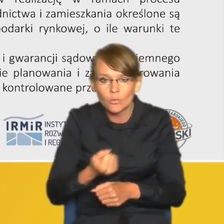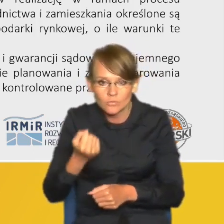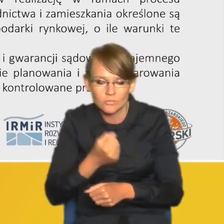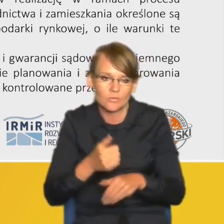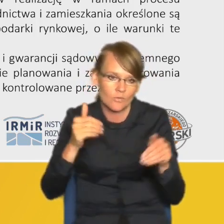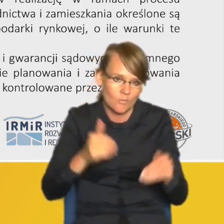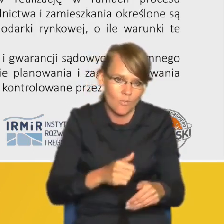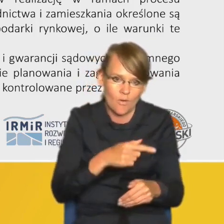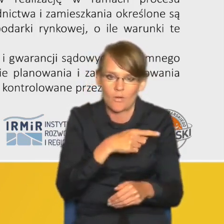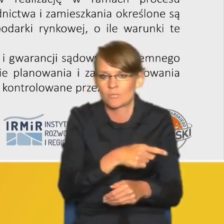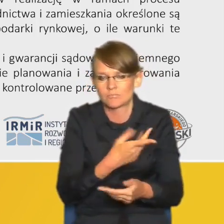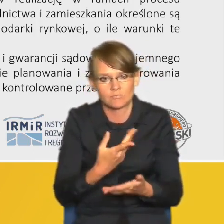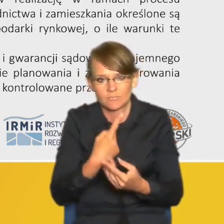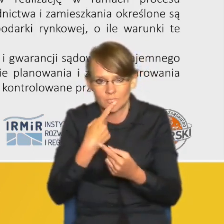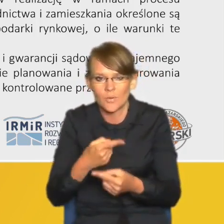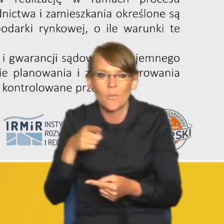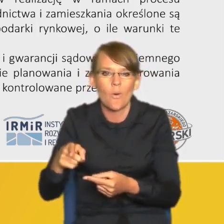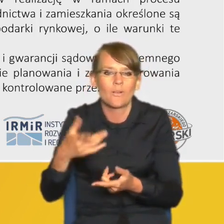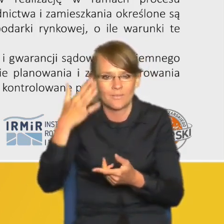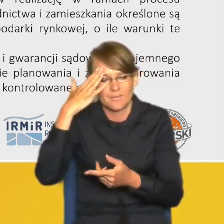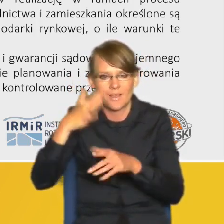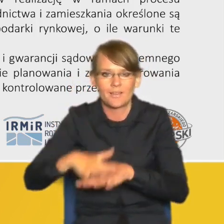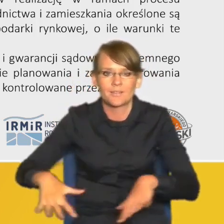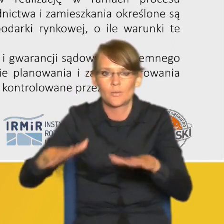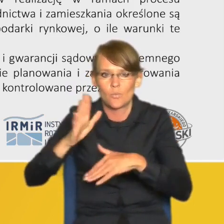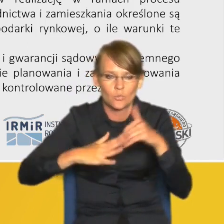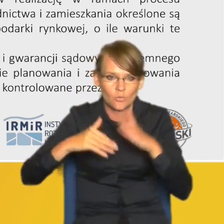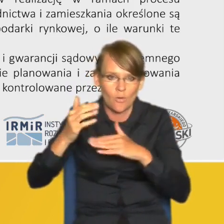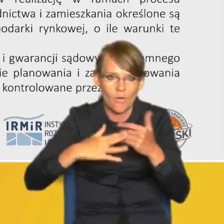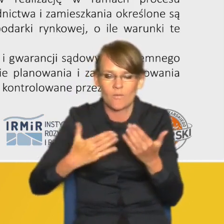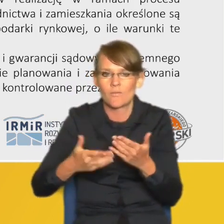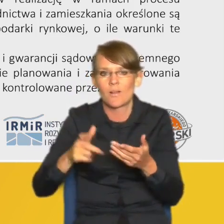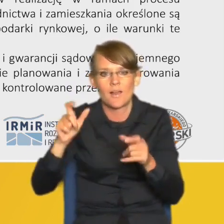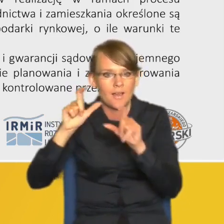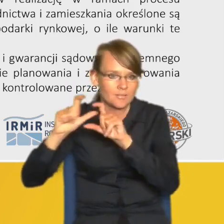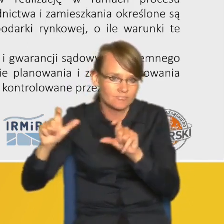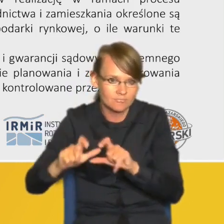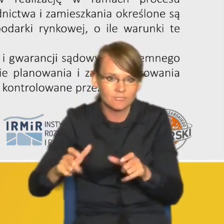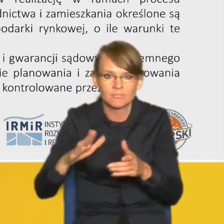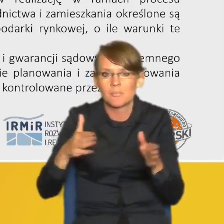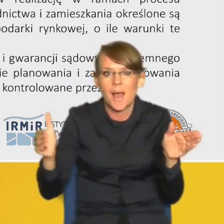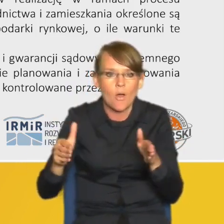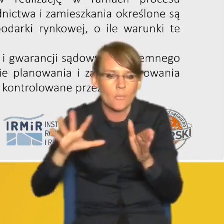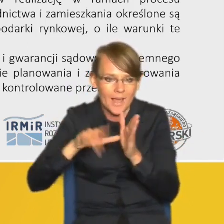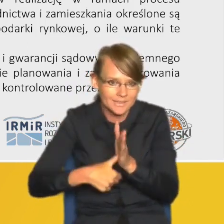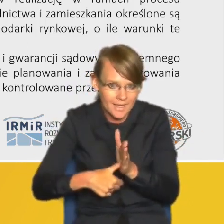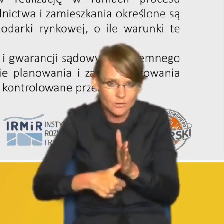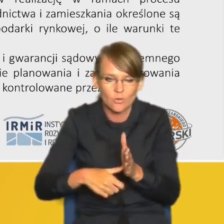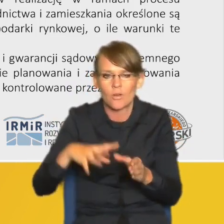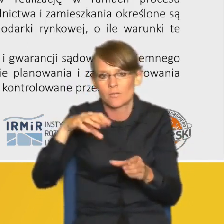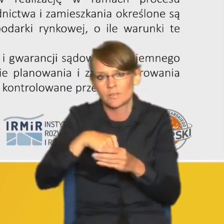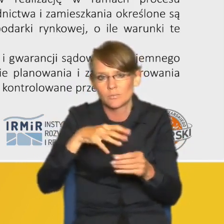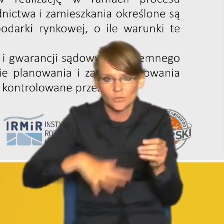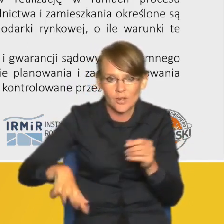wiedzieć że tego typu kompleks osiedleńczy jakim jest chociażby małe miasteczko jest kompleksem który składa się z